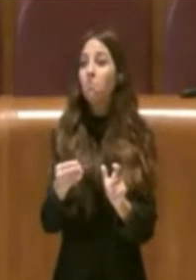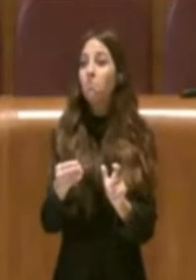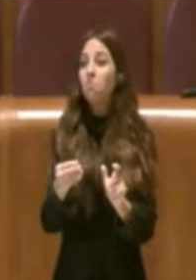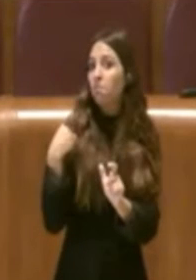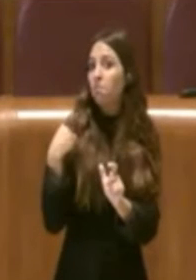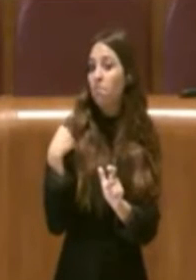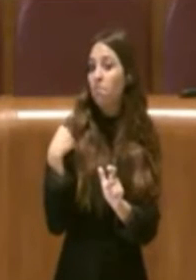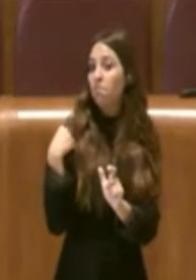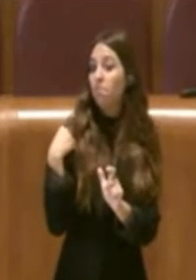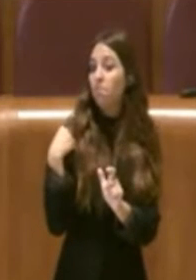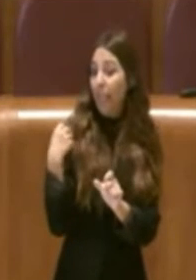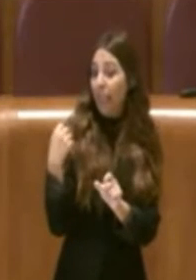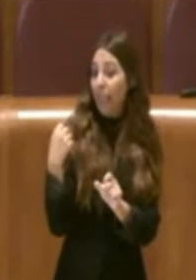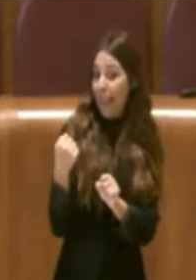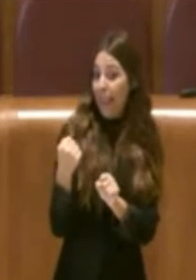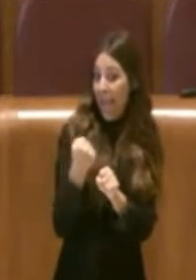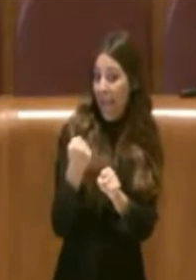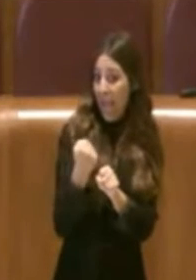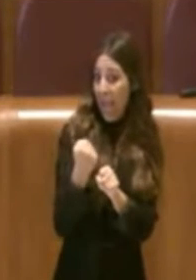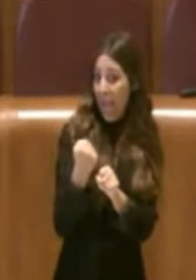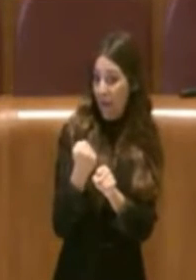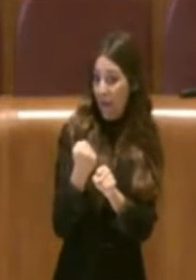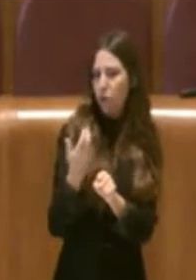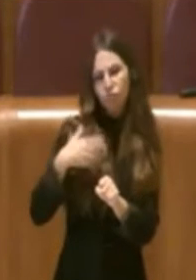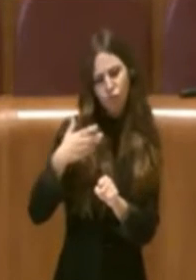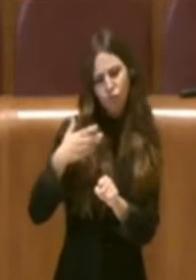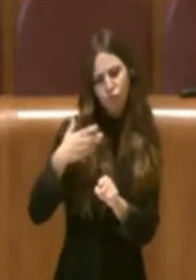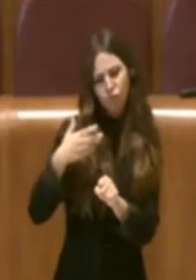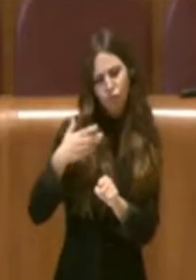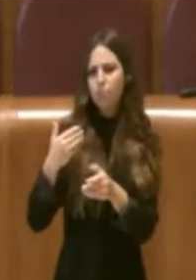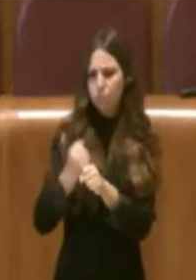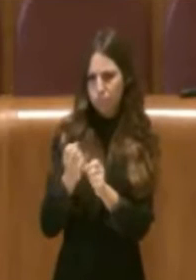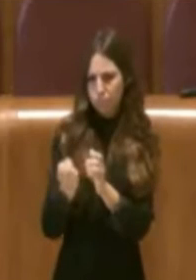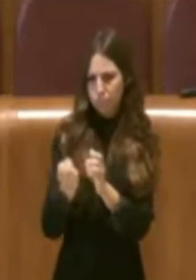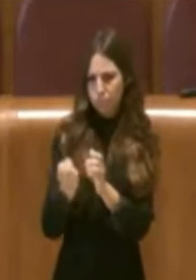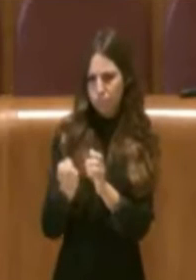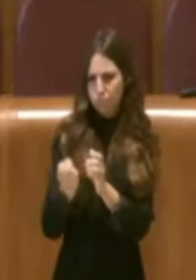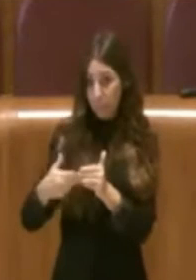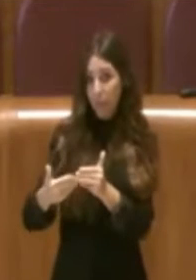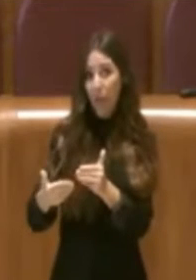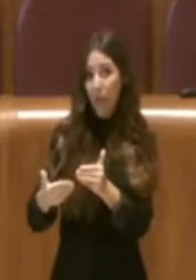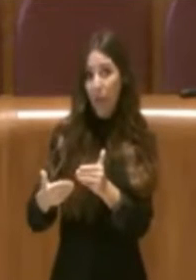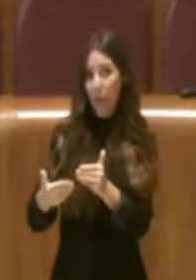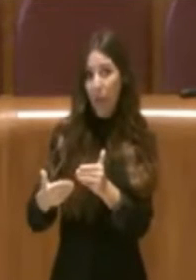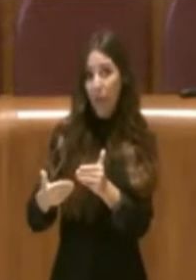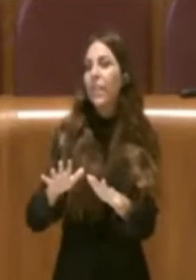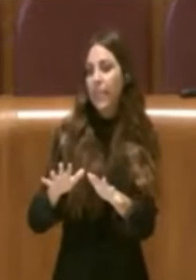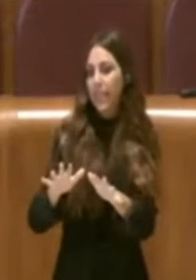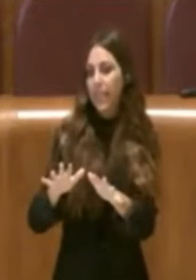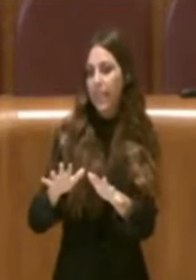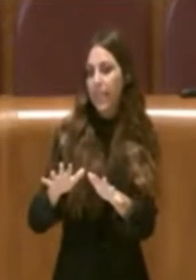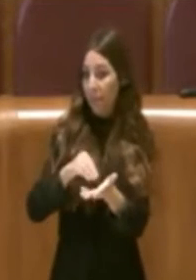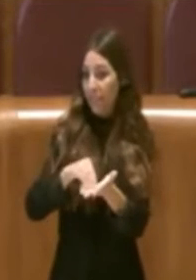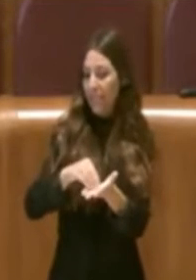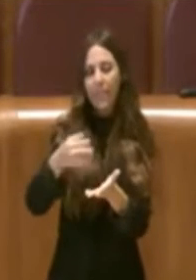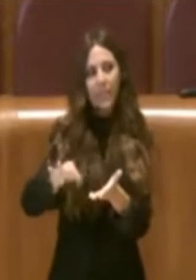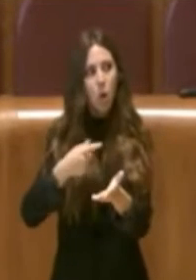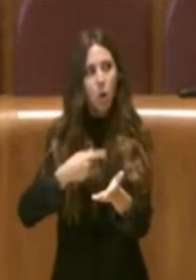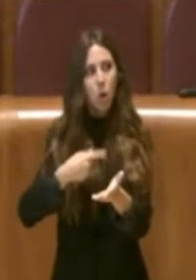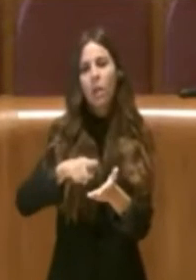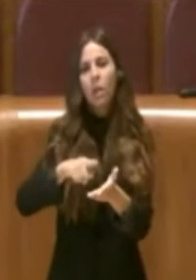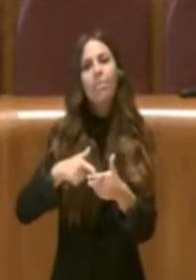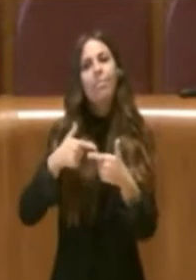finire di realizzare le opere che erano già in essere, cioè quelle del mercato e su cui noi dobbiamo dare, proprio per rappresentare